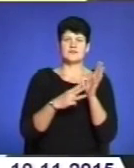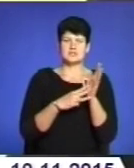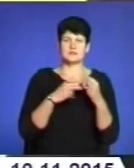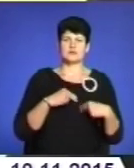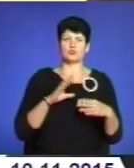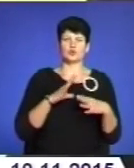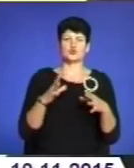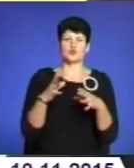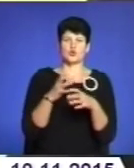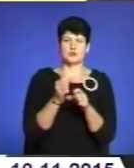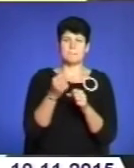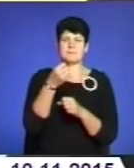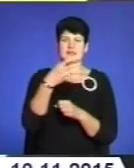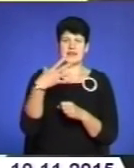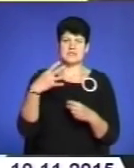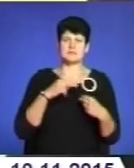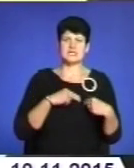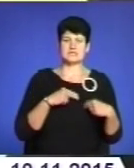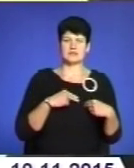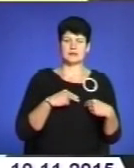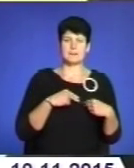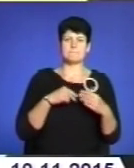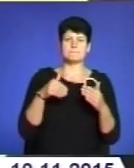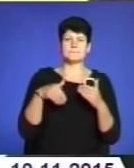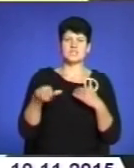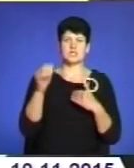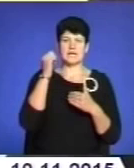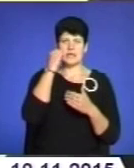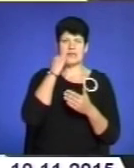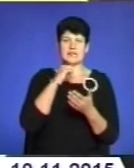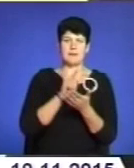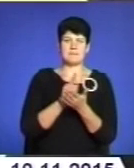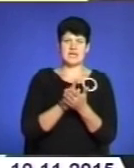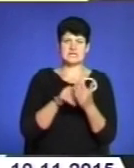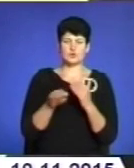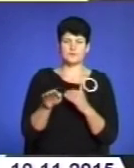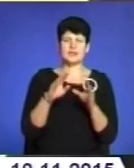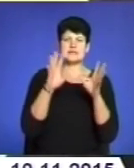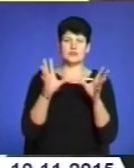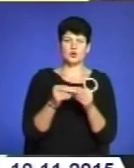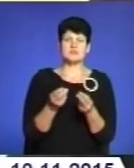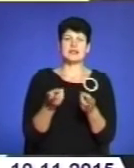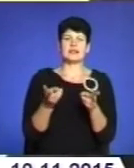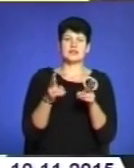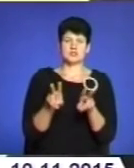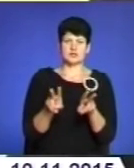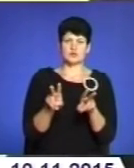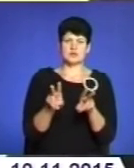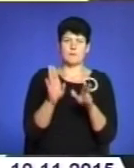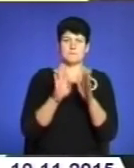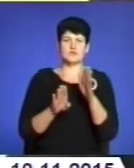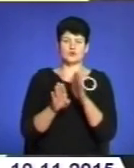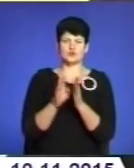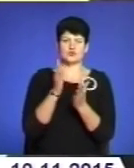скорочено, 15 працівників пішло на пенсію. Загалом залишилося в підрозділах тих, що